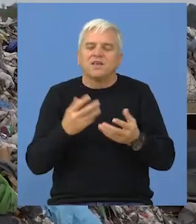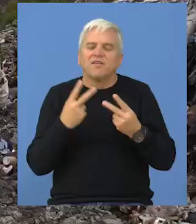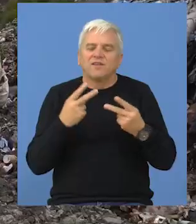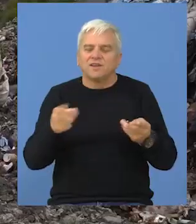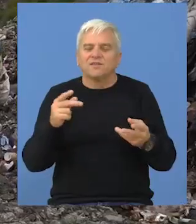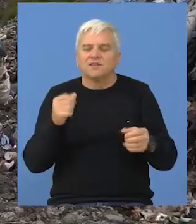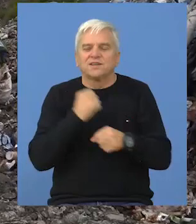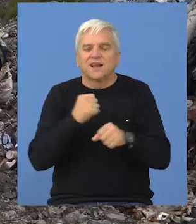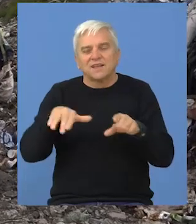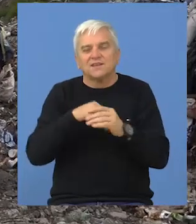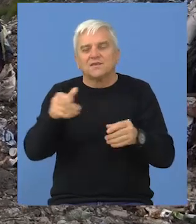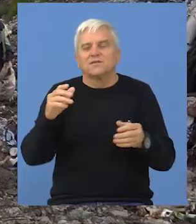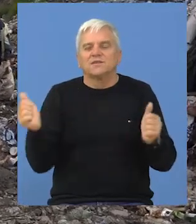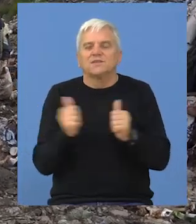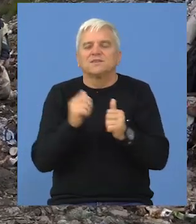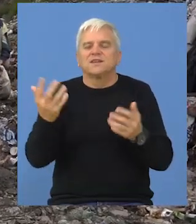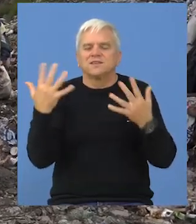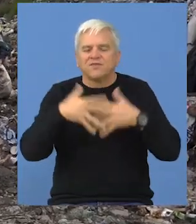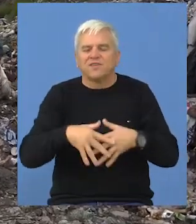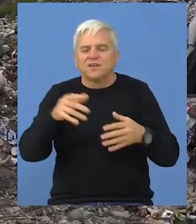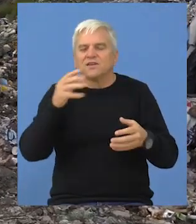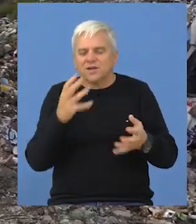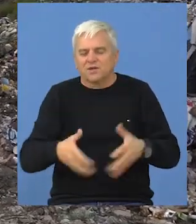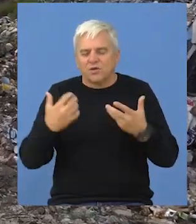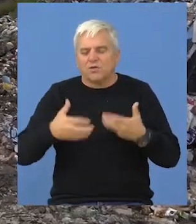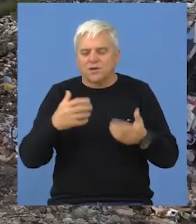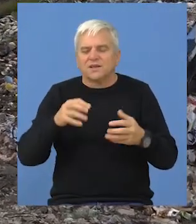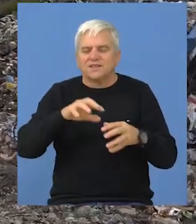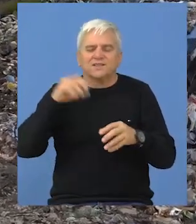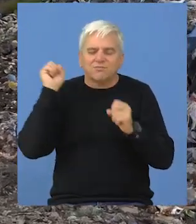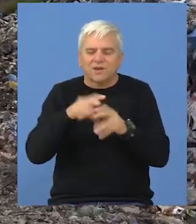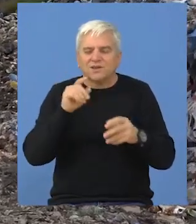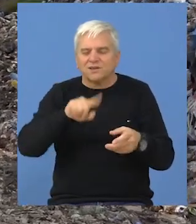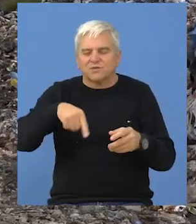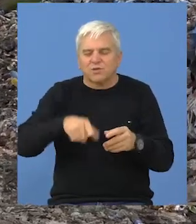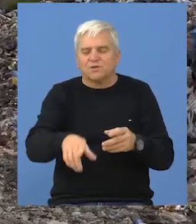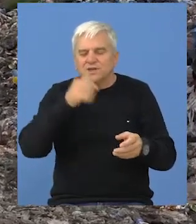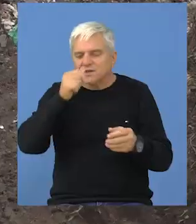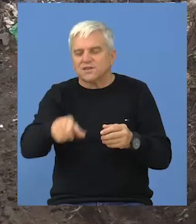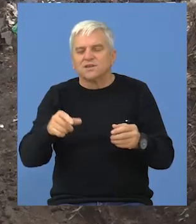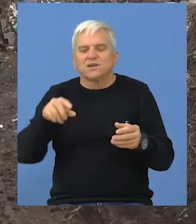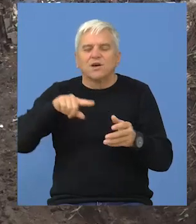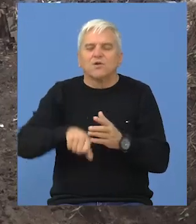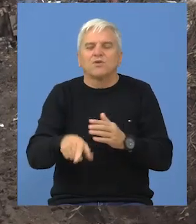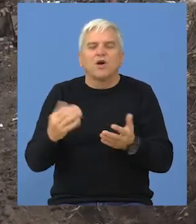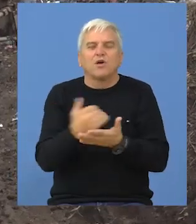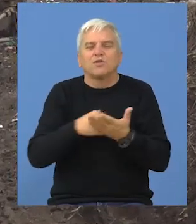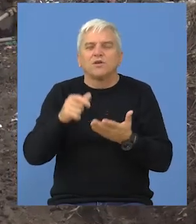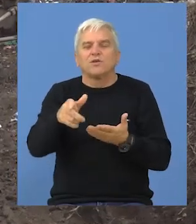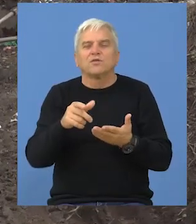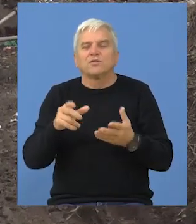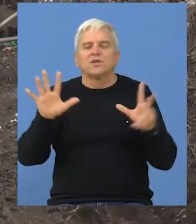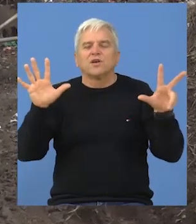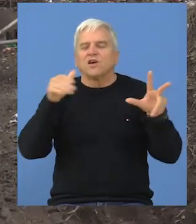manje gobima. Radnici preduzeća su uz pomoć mehanizacije iskopali deo smeća kako bi došli do žarišta. Za gašenje je